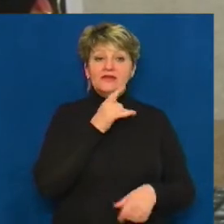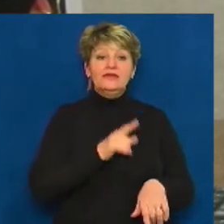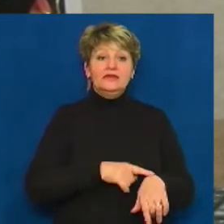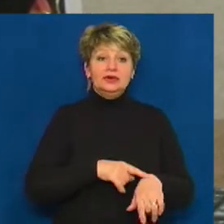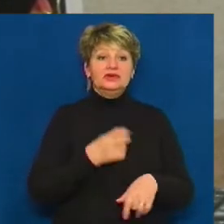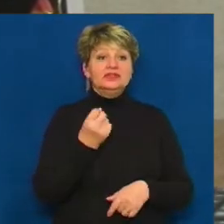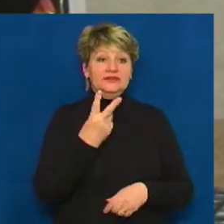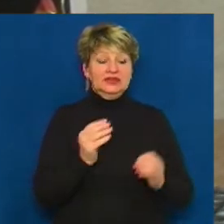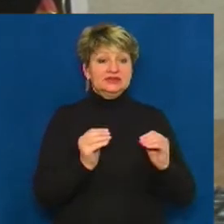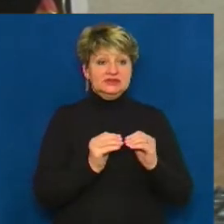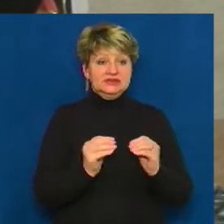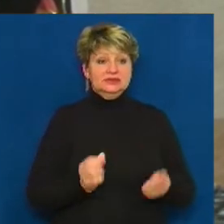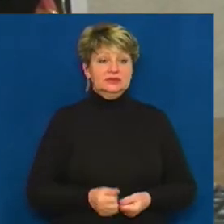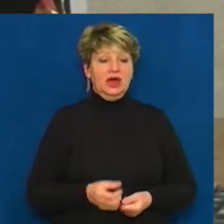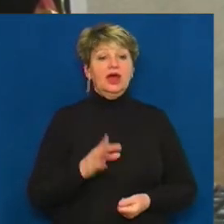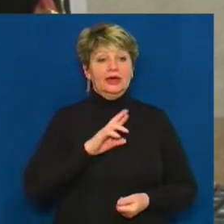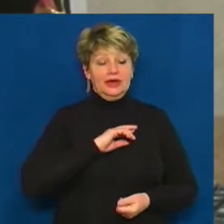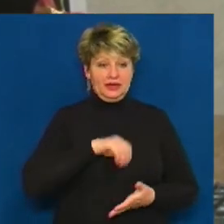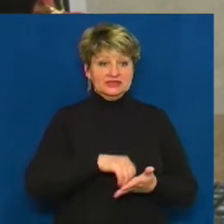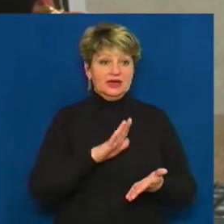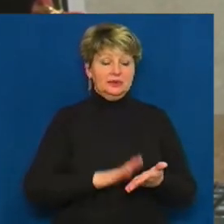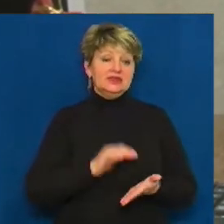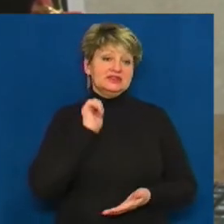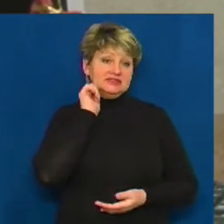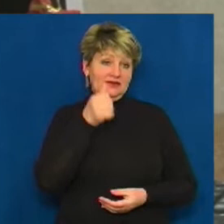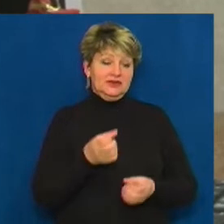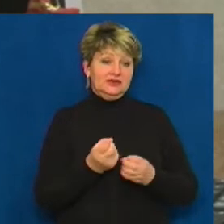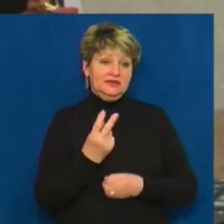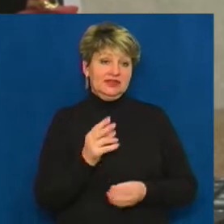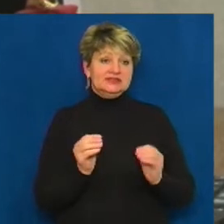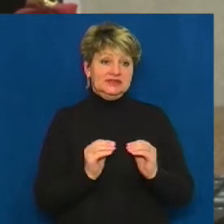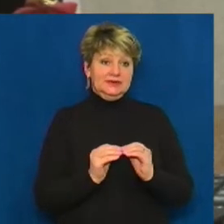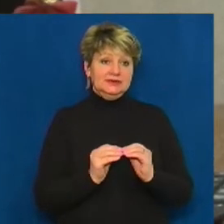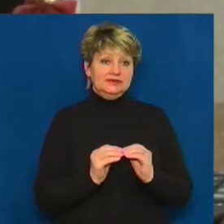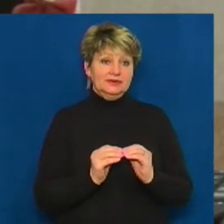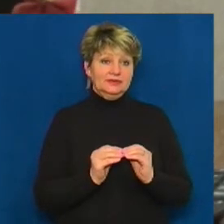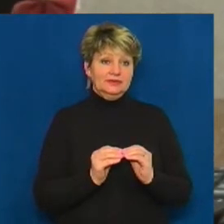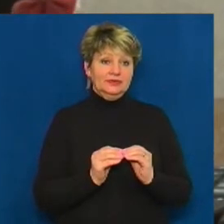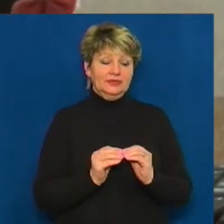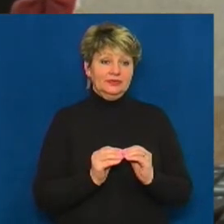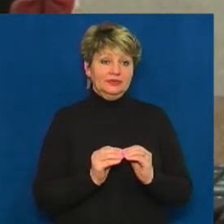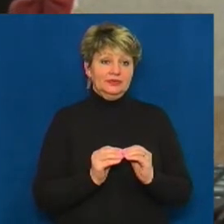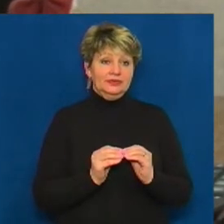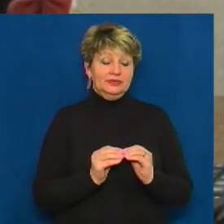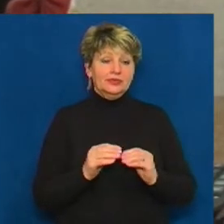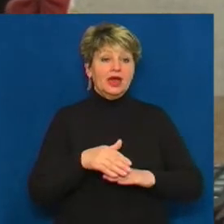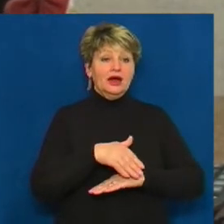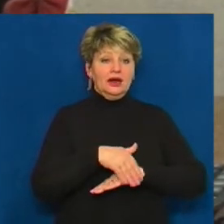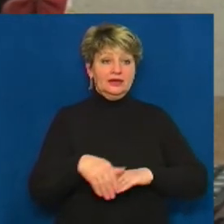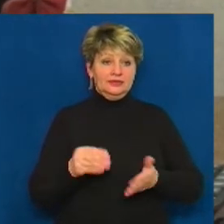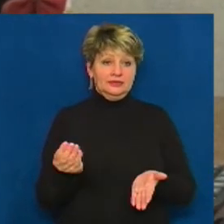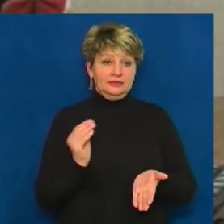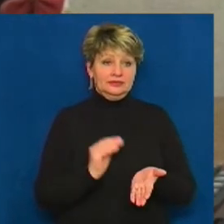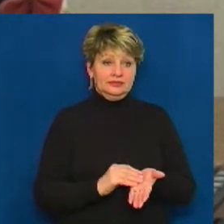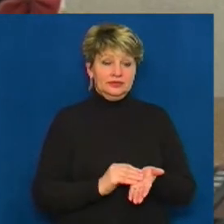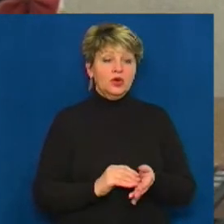12-10. Так, я записую. На завтра на 12-10. Обухова 30. А